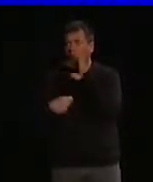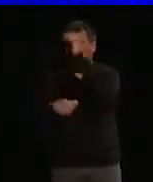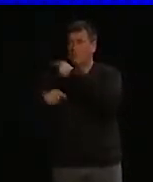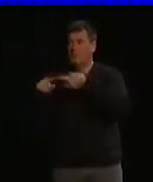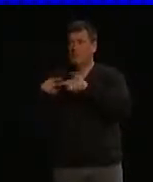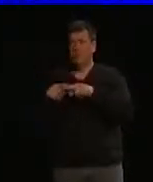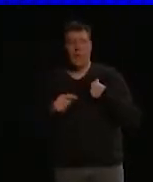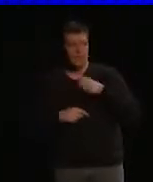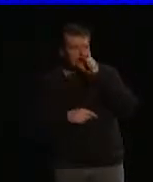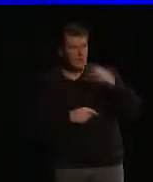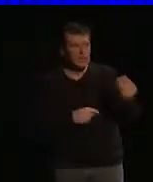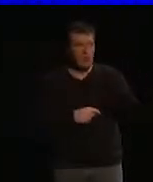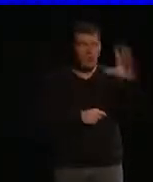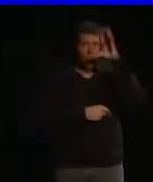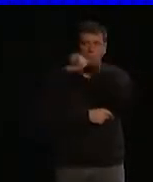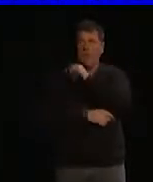enfants à l'école par exemple.